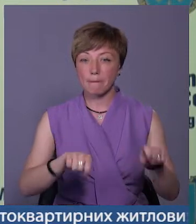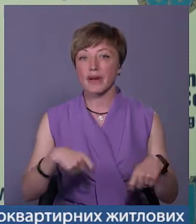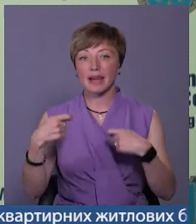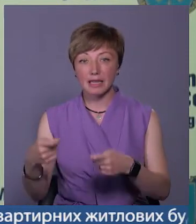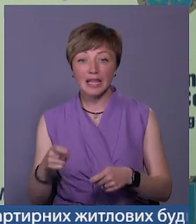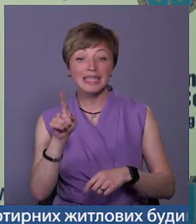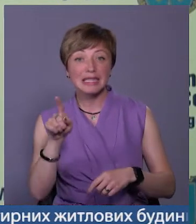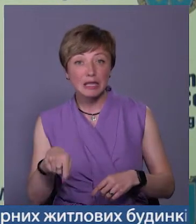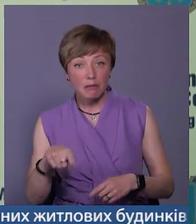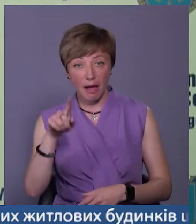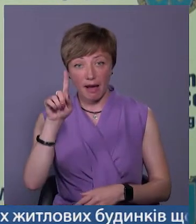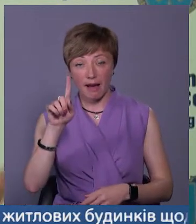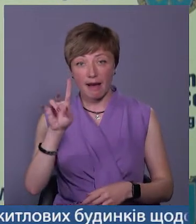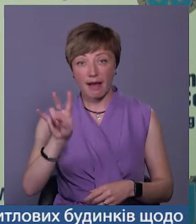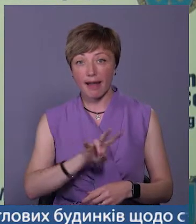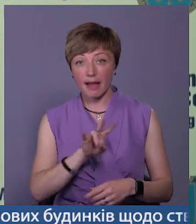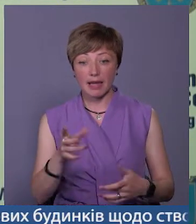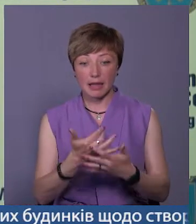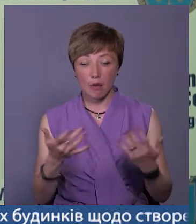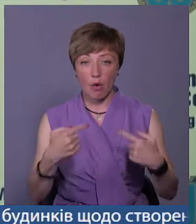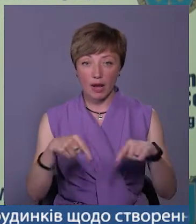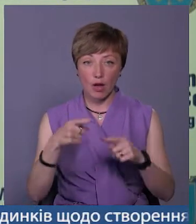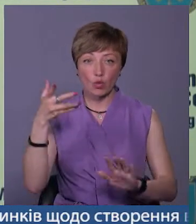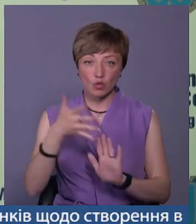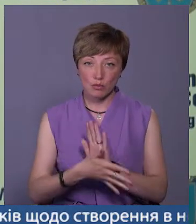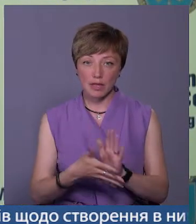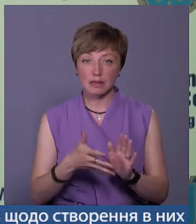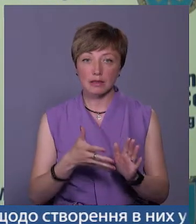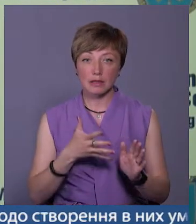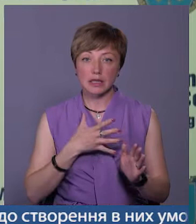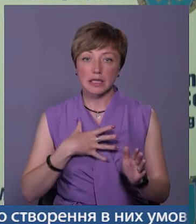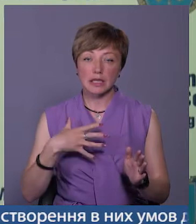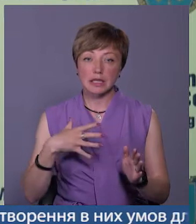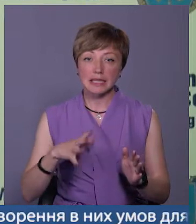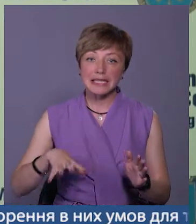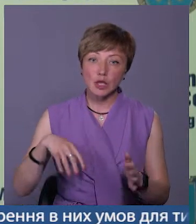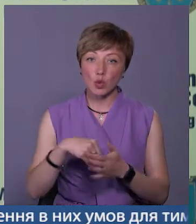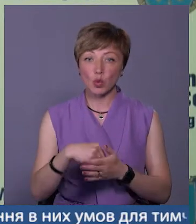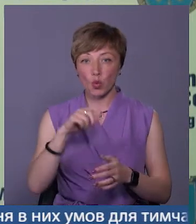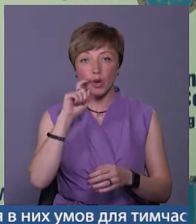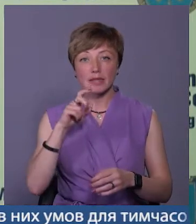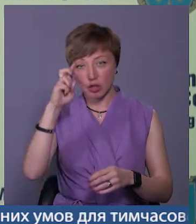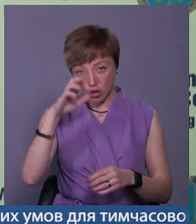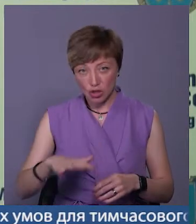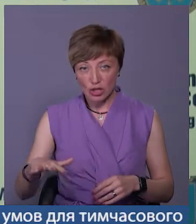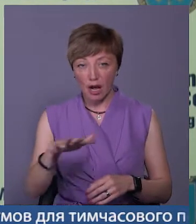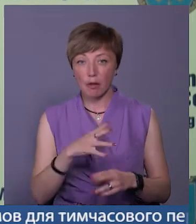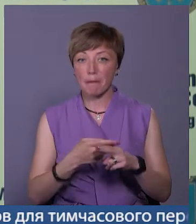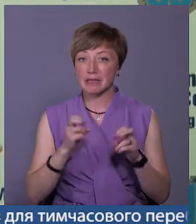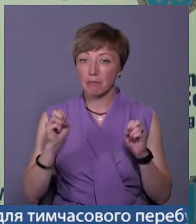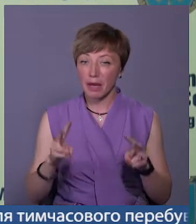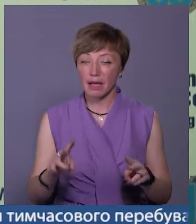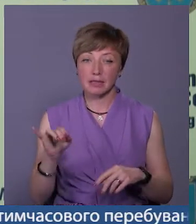тим релігійним організаціям, які розуміють ціну української державності, ціну українській безпеці